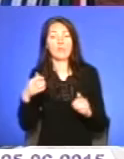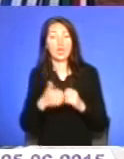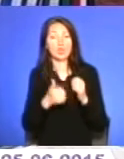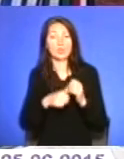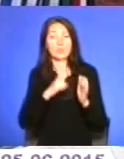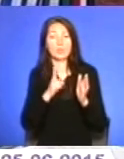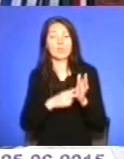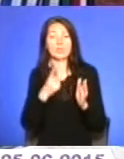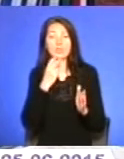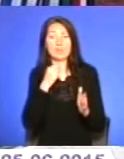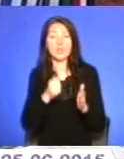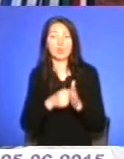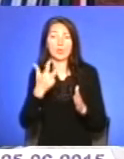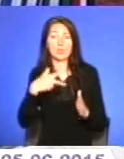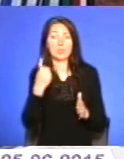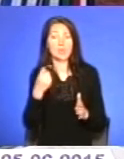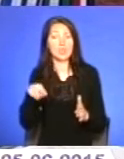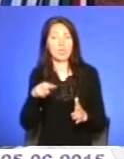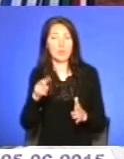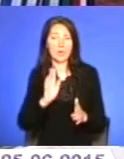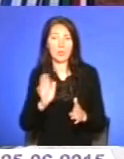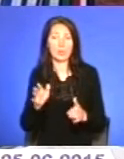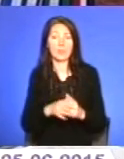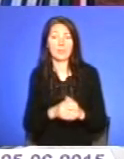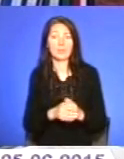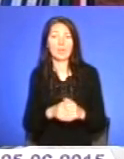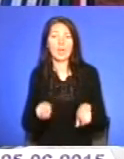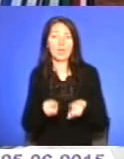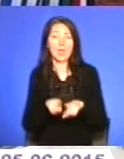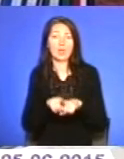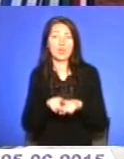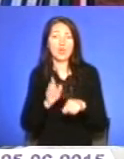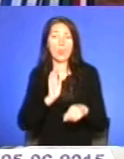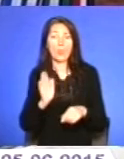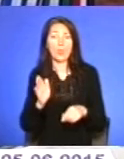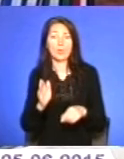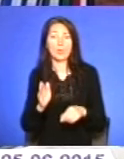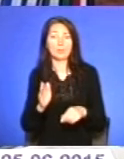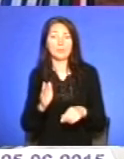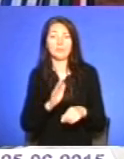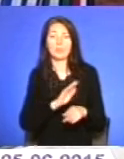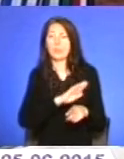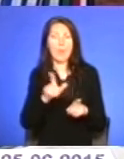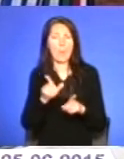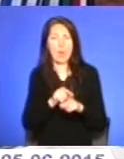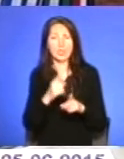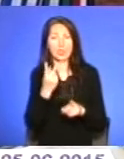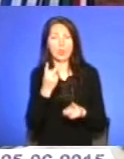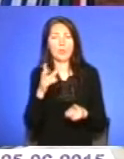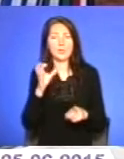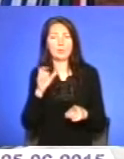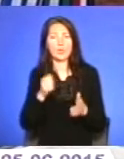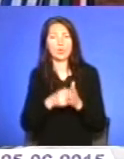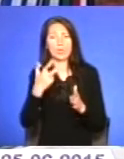червня по 31 липня буде. А також будемо йти по непарних і з 2 серпня по 30